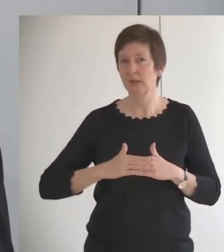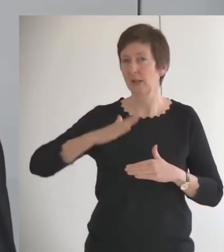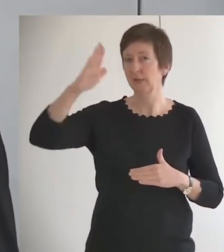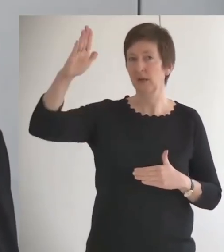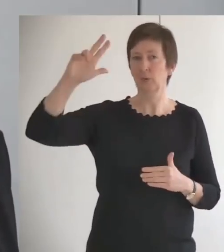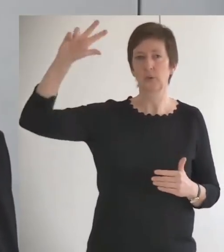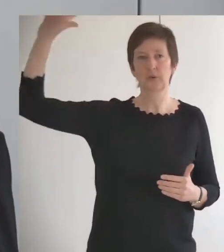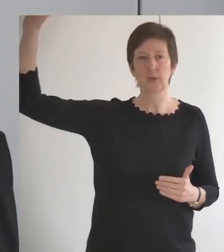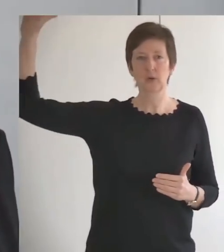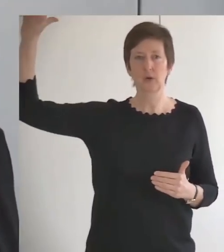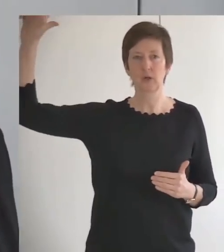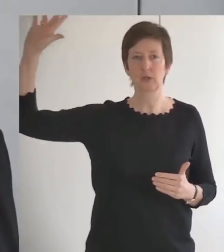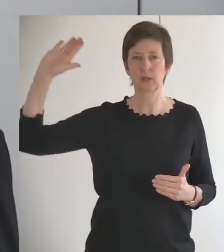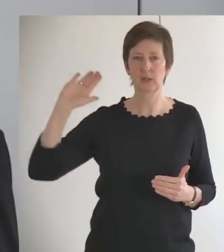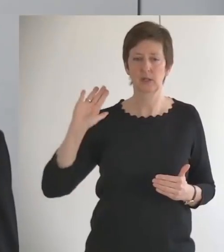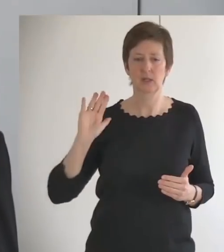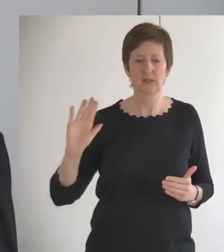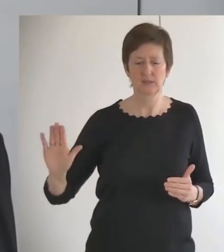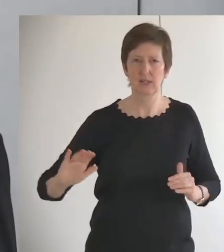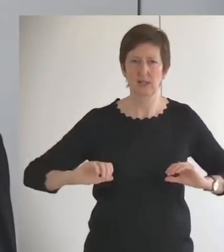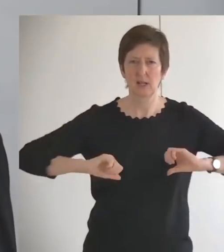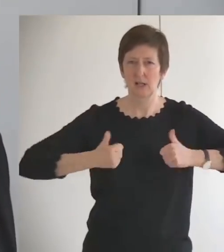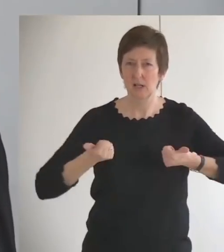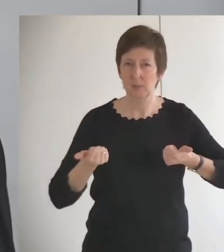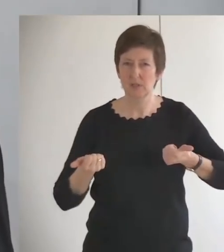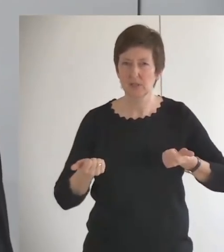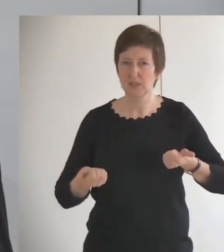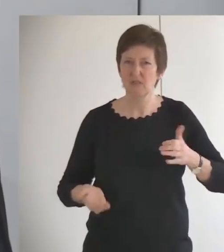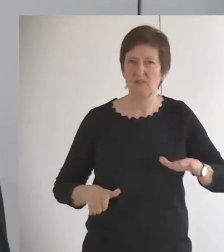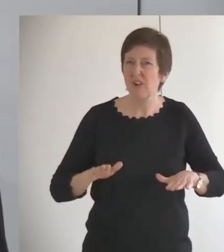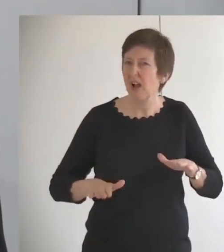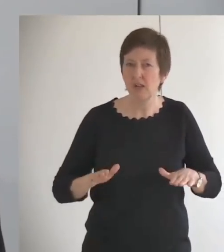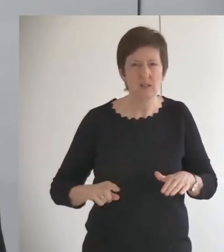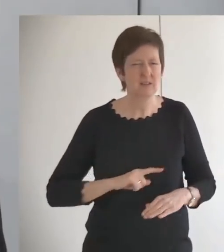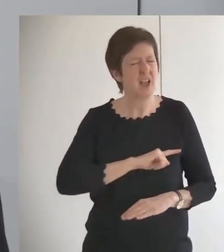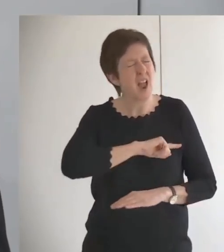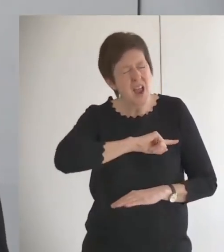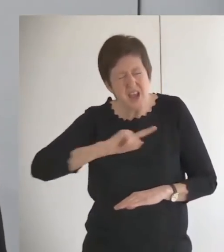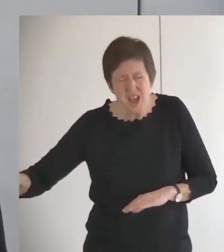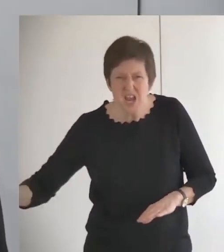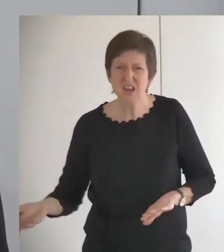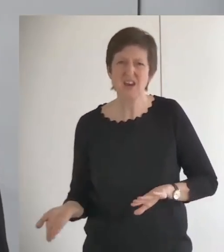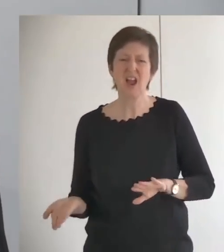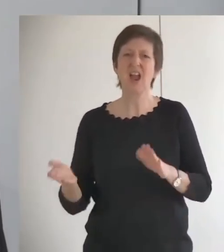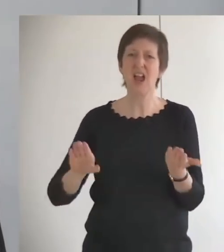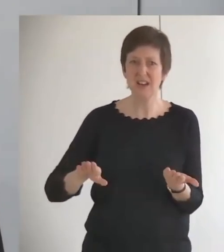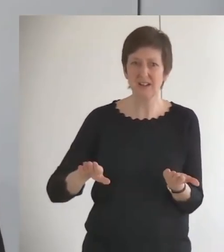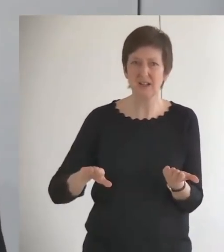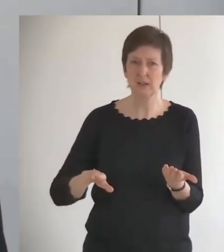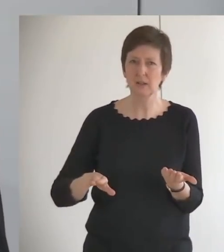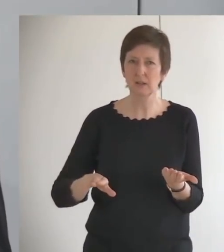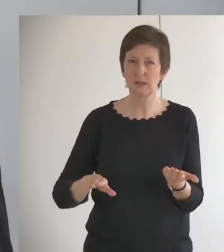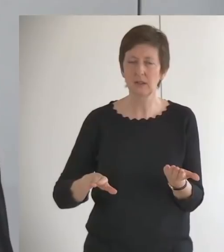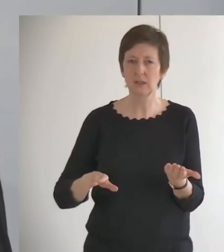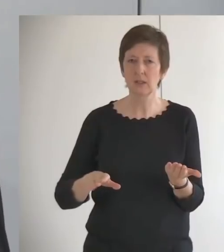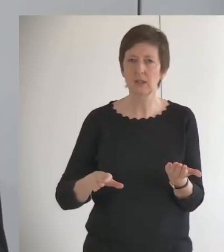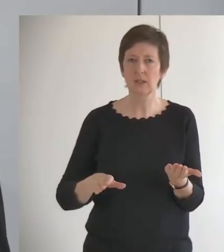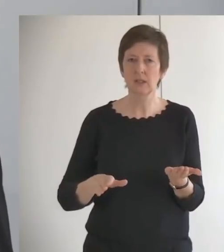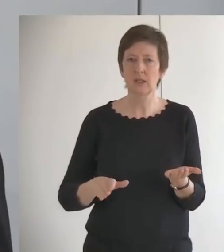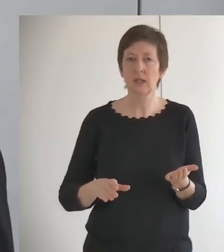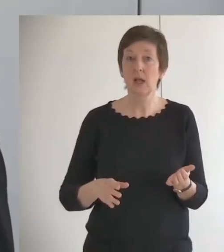seine Lebensverhältnisse überhaupt nicht ändert. Er verändert den Blick, die